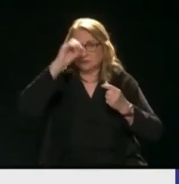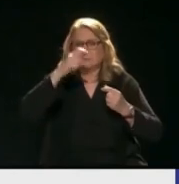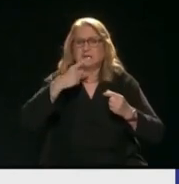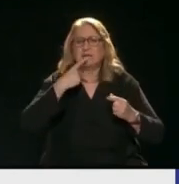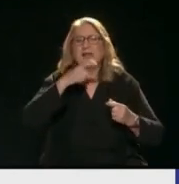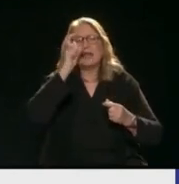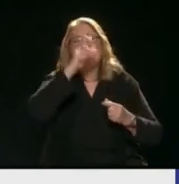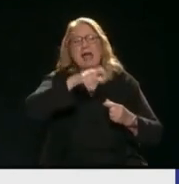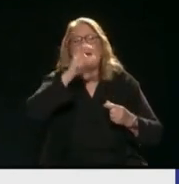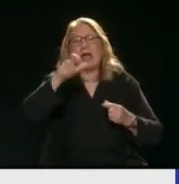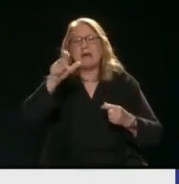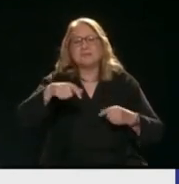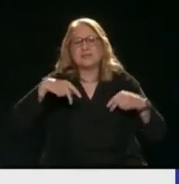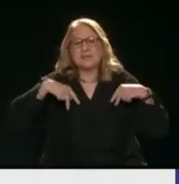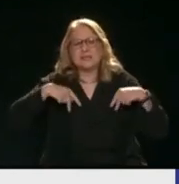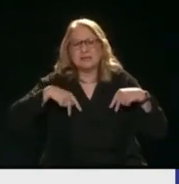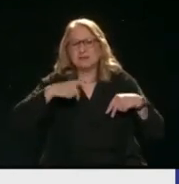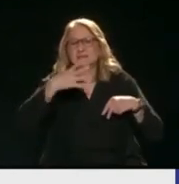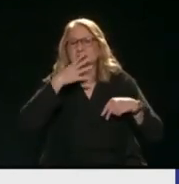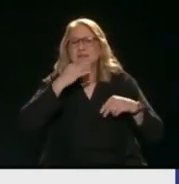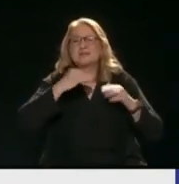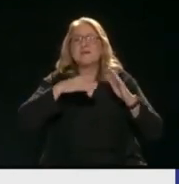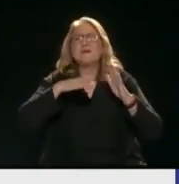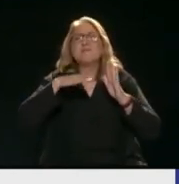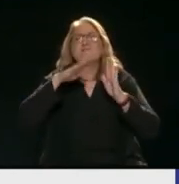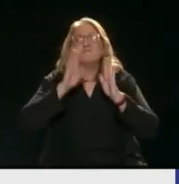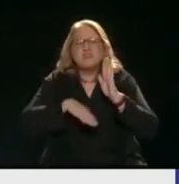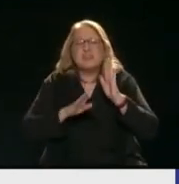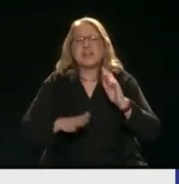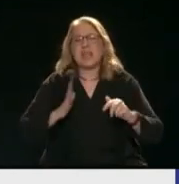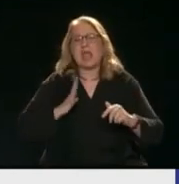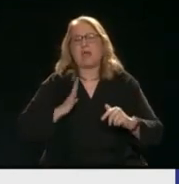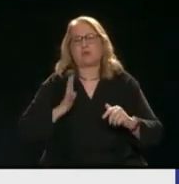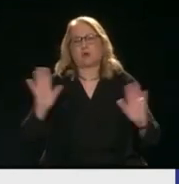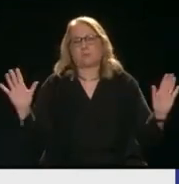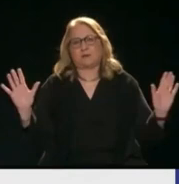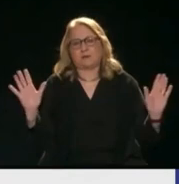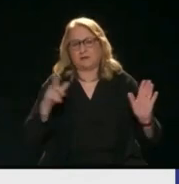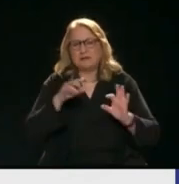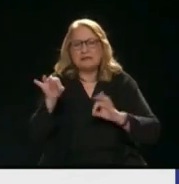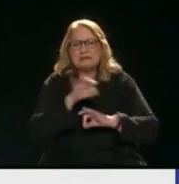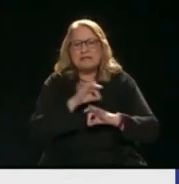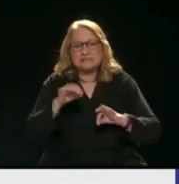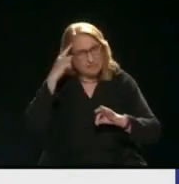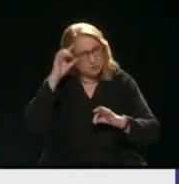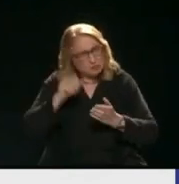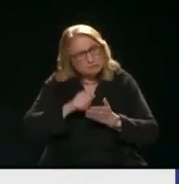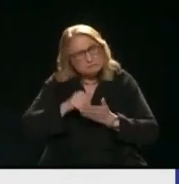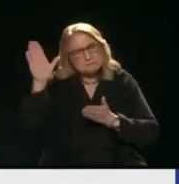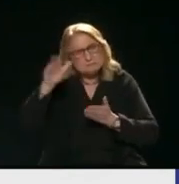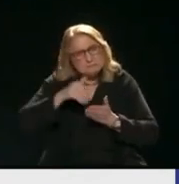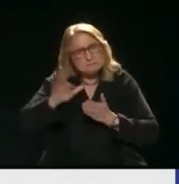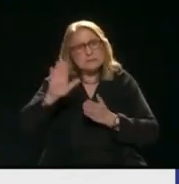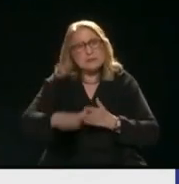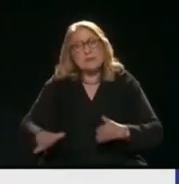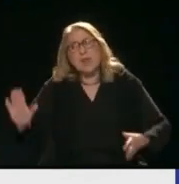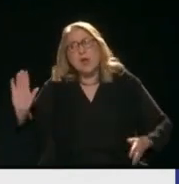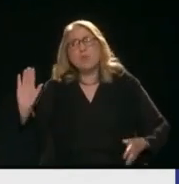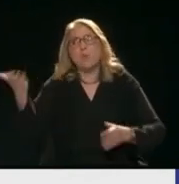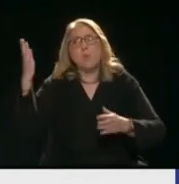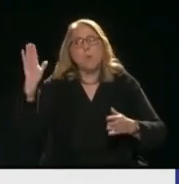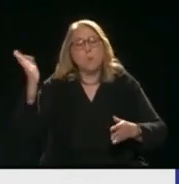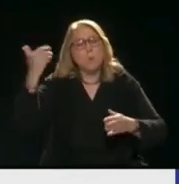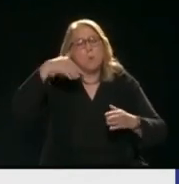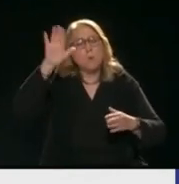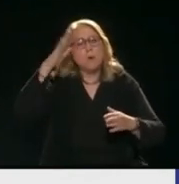υπαθρώπων Που σου τιώχνουν τα παιδιά πολύ καλά το είπατε Οι τεράστιες ευκαιρίες στην Ελλάδα Που θα δοθούν με Ελλήνων Συνέλευση Ιδιαίτερα άξιοι